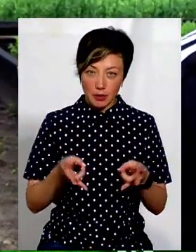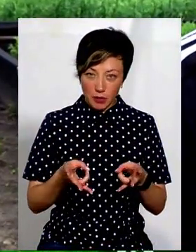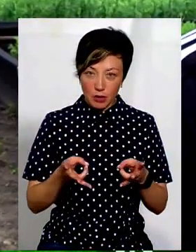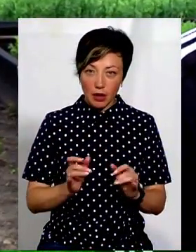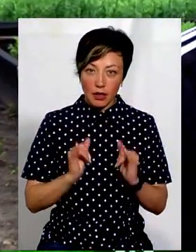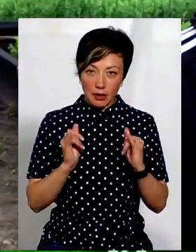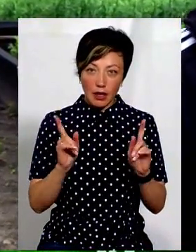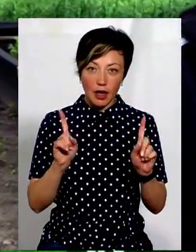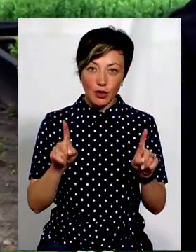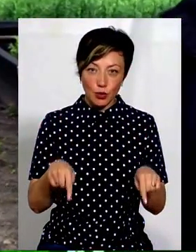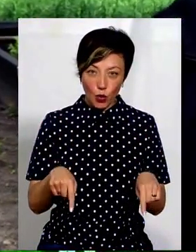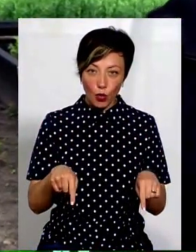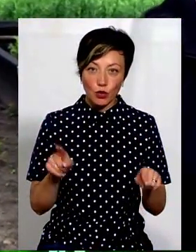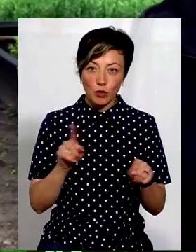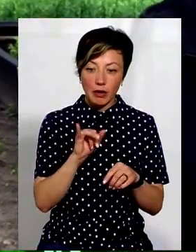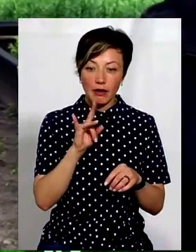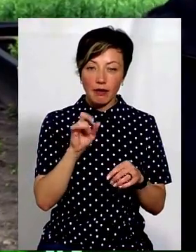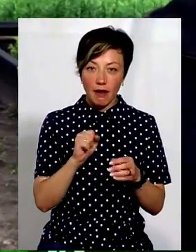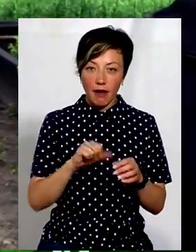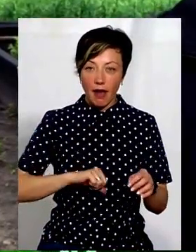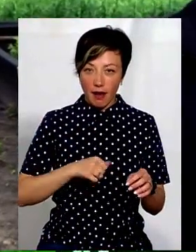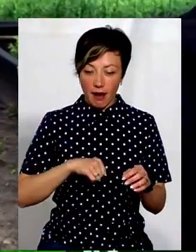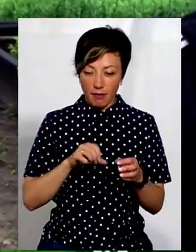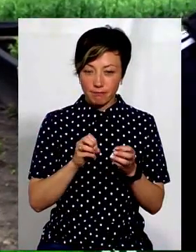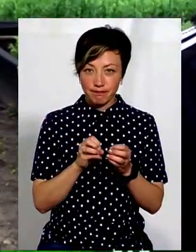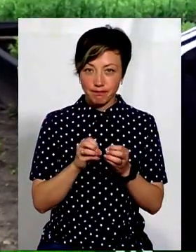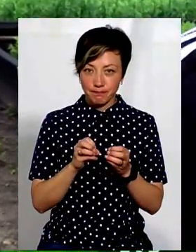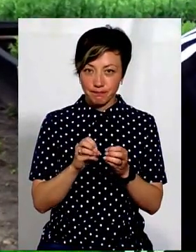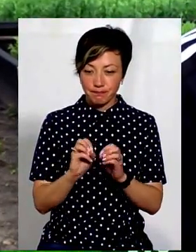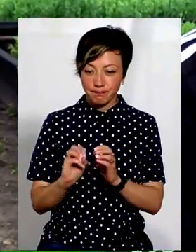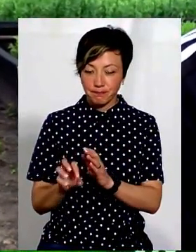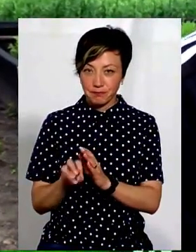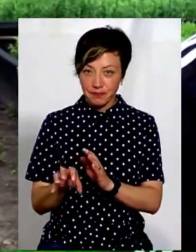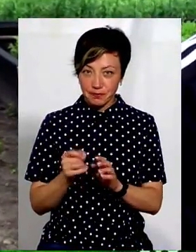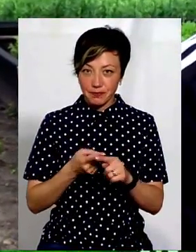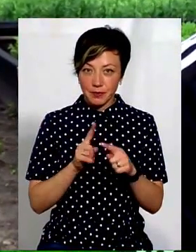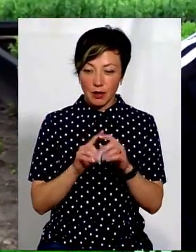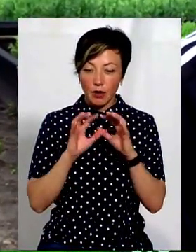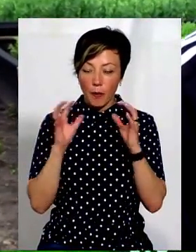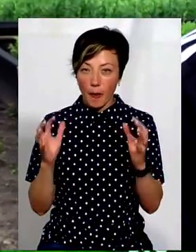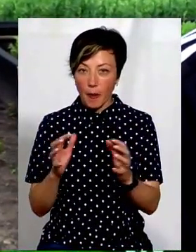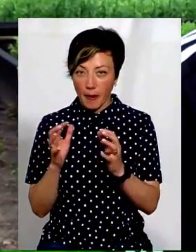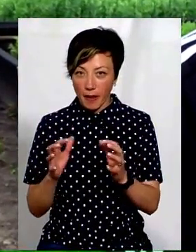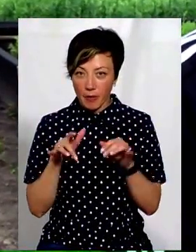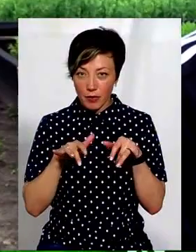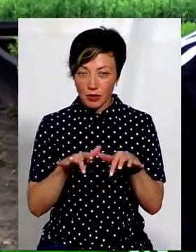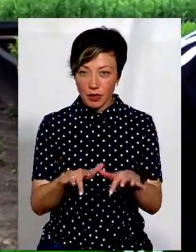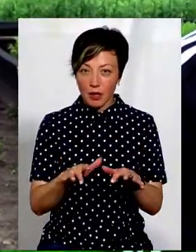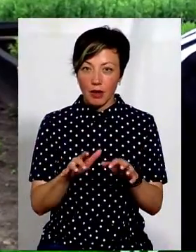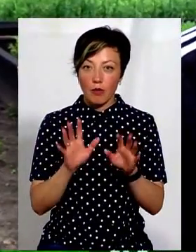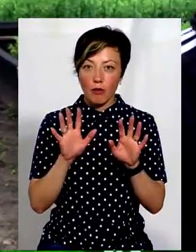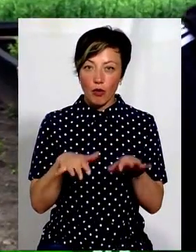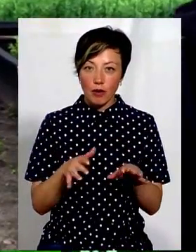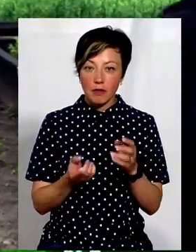відложити ікру. Далі з цієї ікри відбувається процес інкубації, тобто ікра інкубується, і з неї